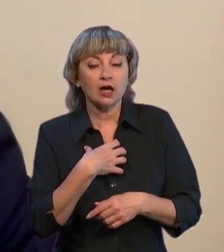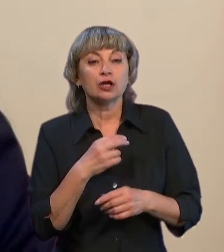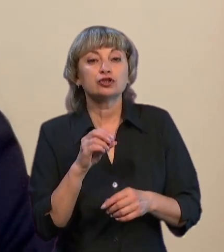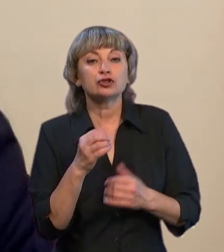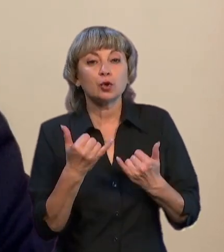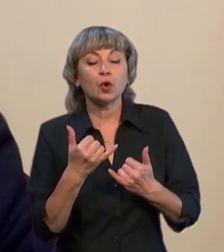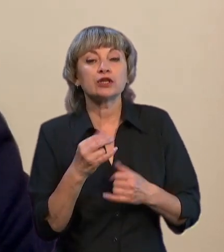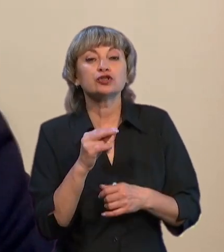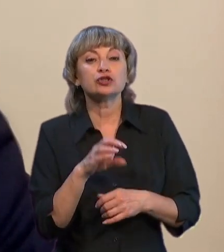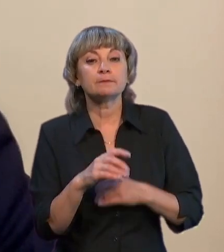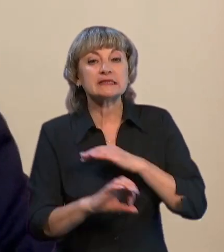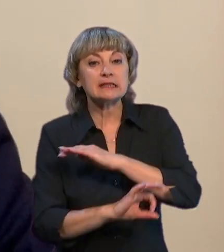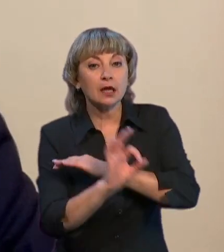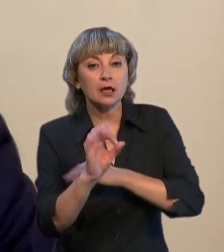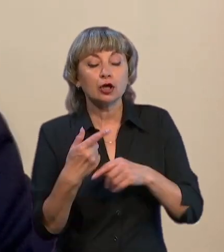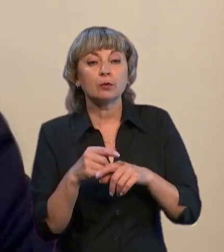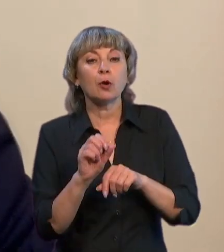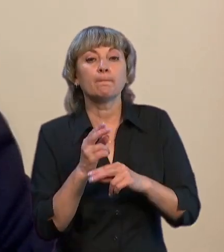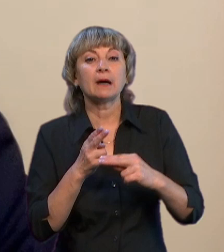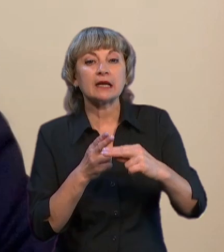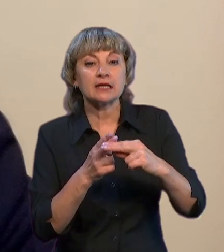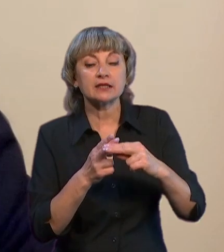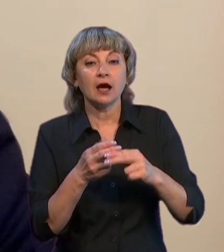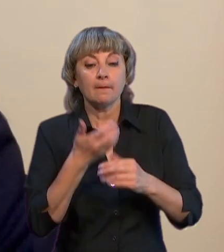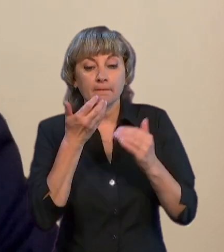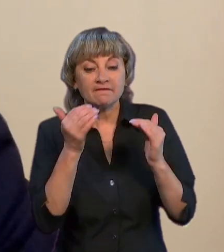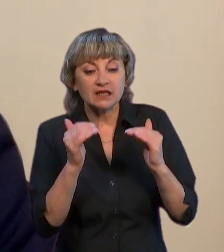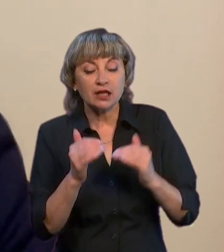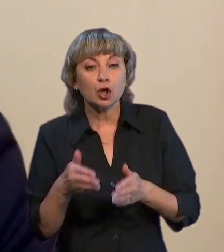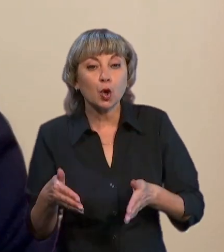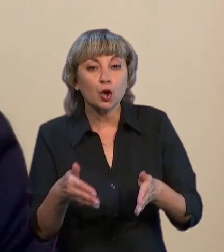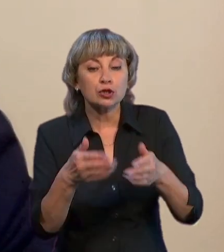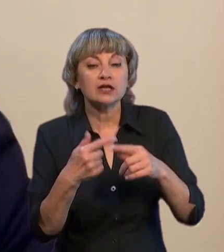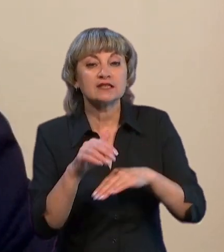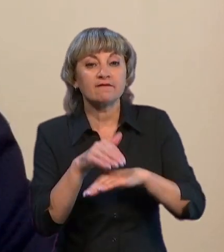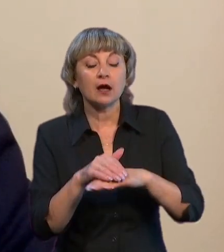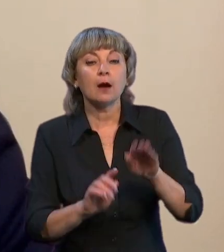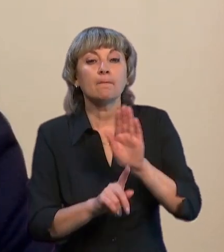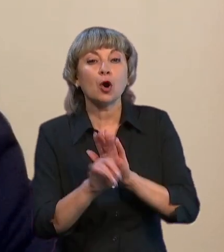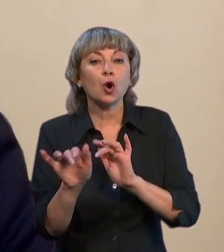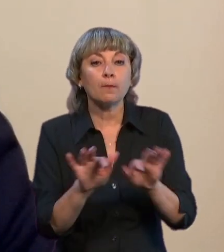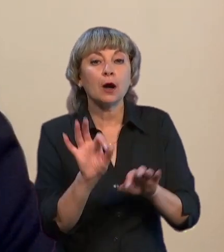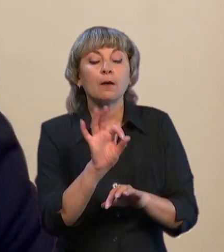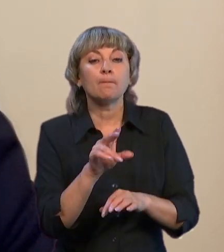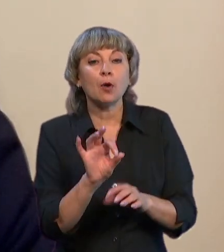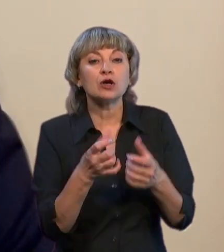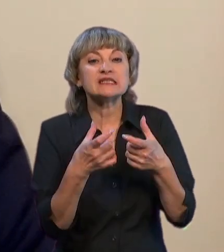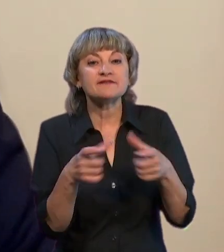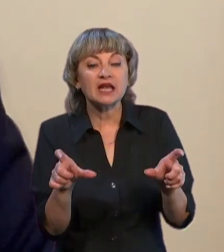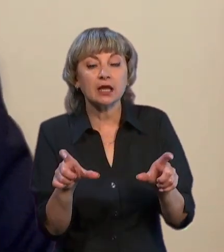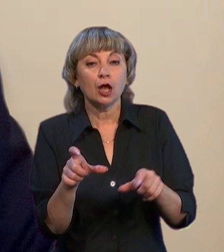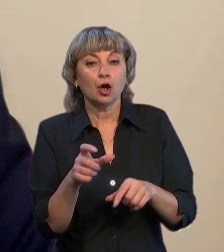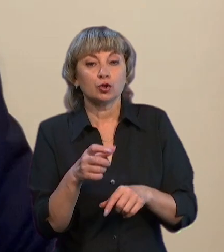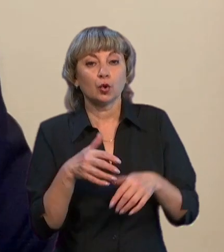Схід. Тому що перекриття південного коридору, це фактично початок кампанії по звільненому всього півдня і заход